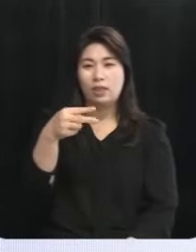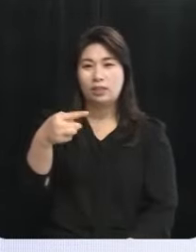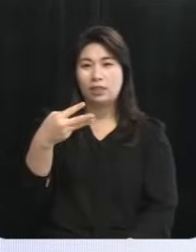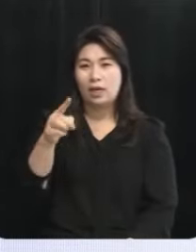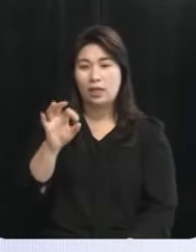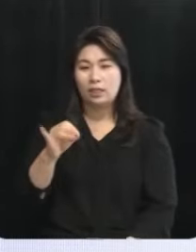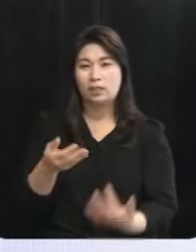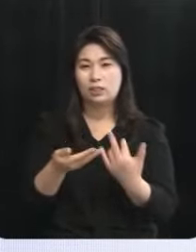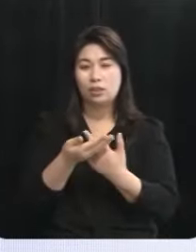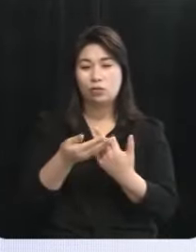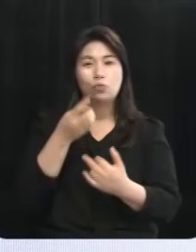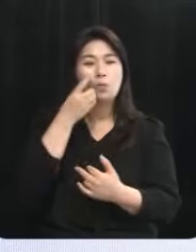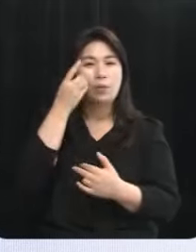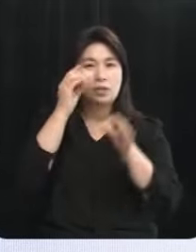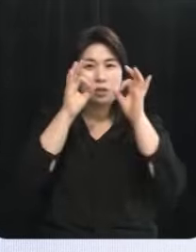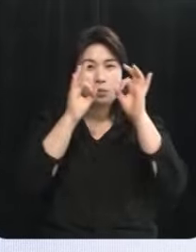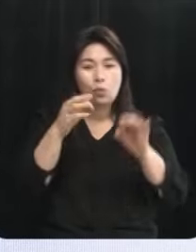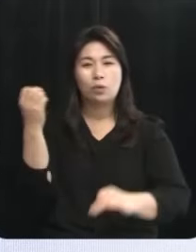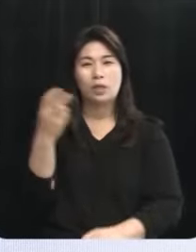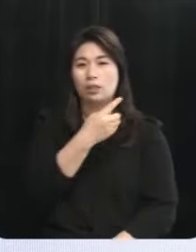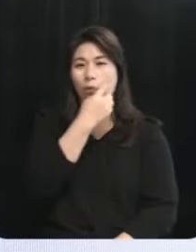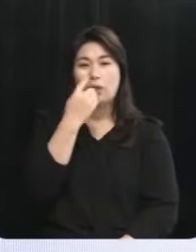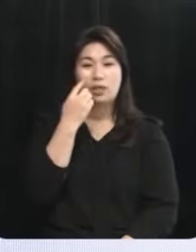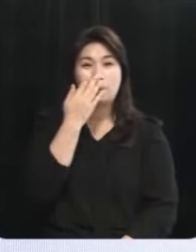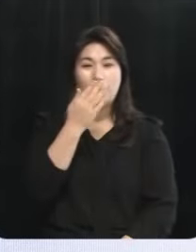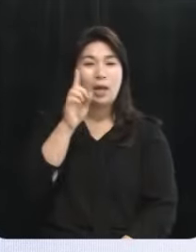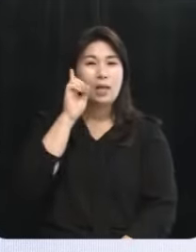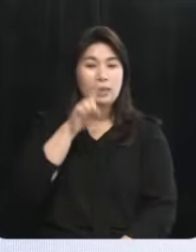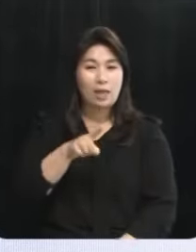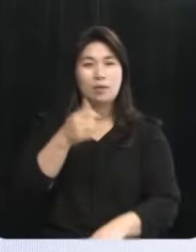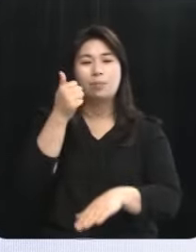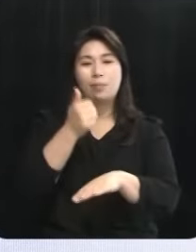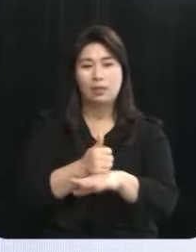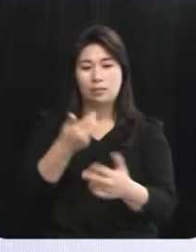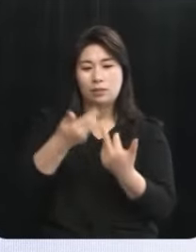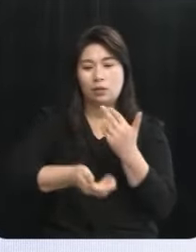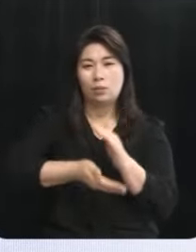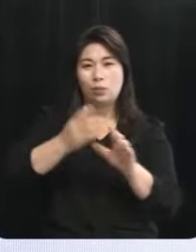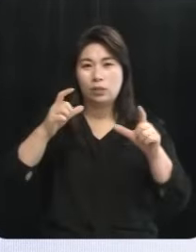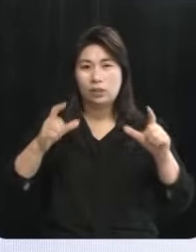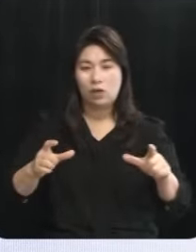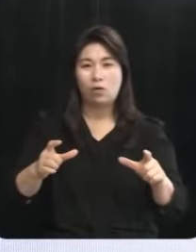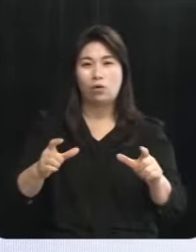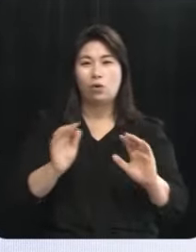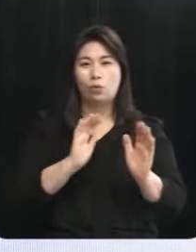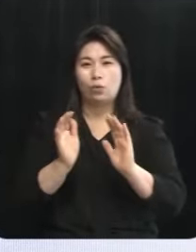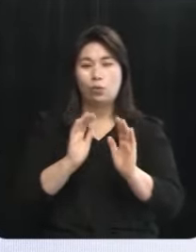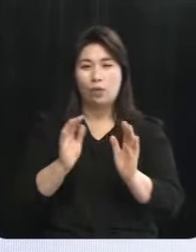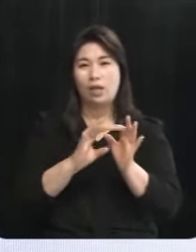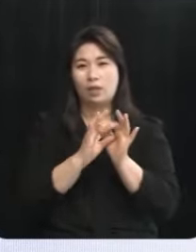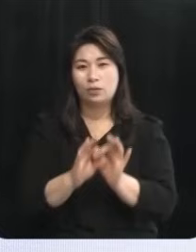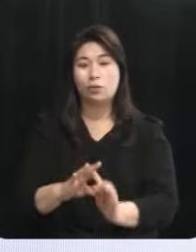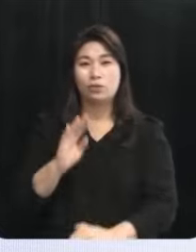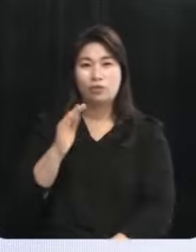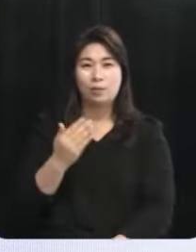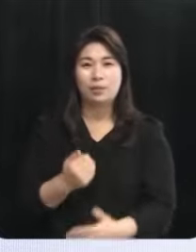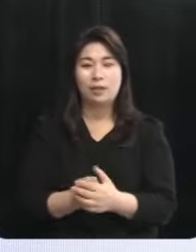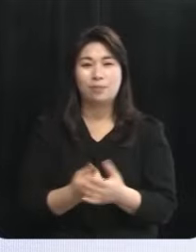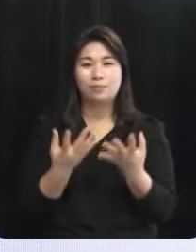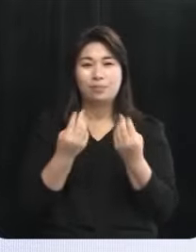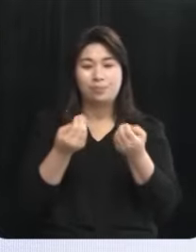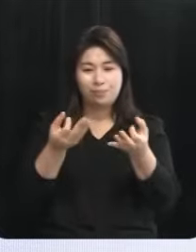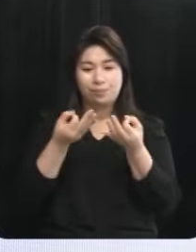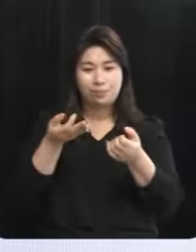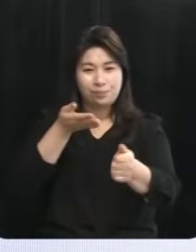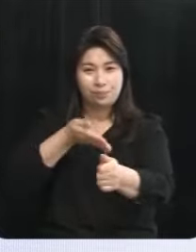통해서도 다시 확인할 수가 있습니다 내일 이 시간에는 마지막으로 서귀포시 선거구 토론회를 이어가도록 하겠습니다 많은 시청